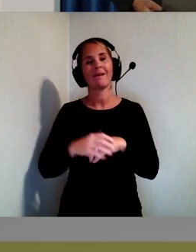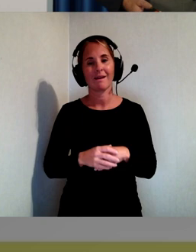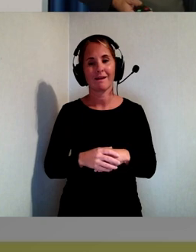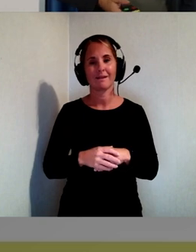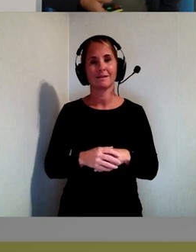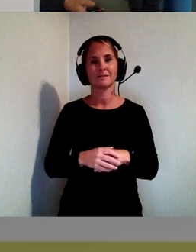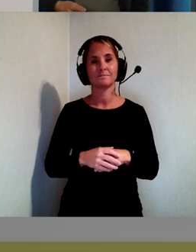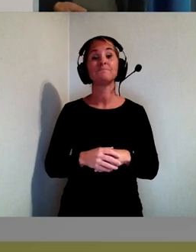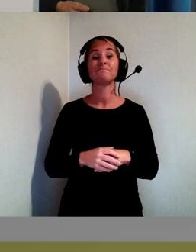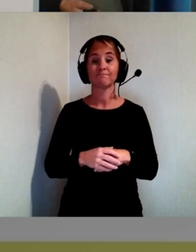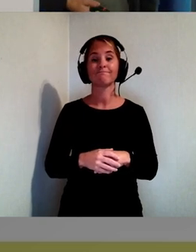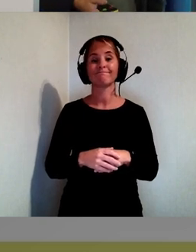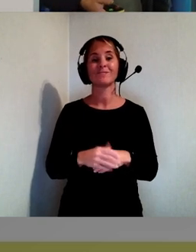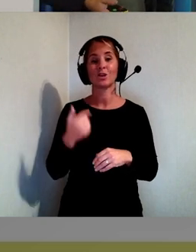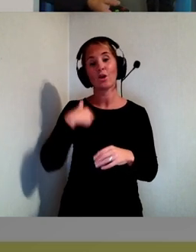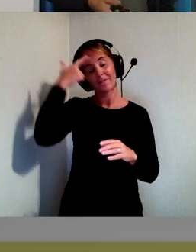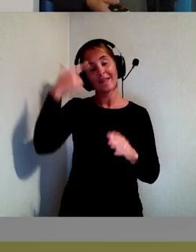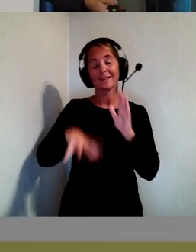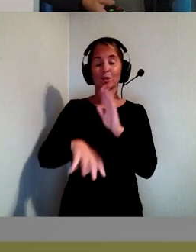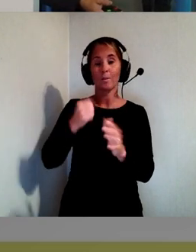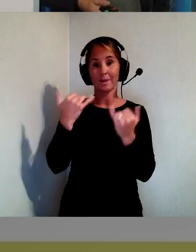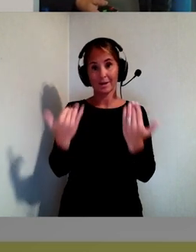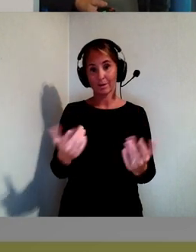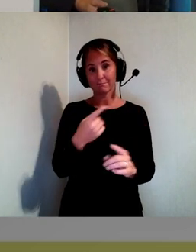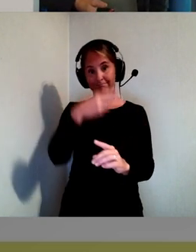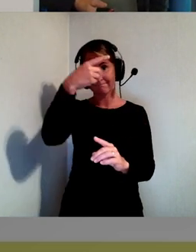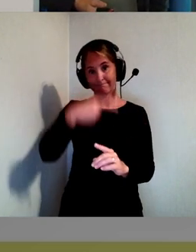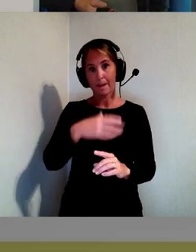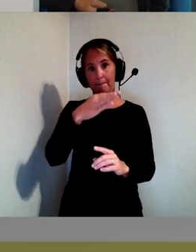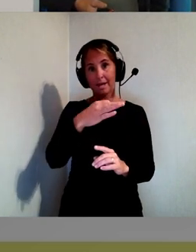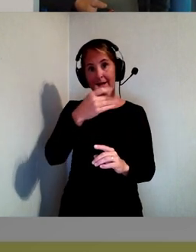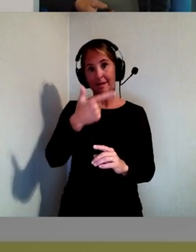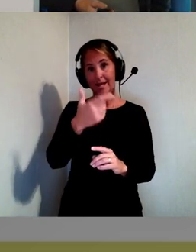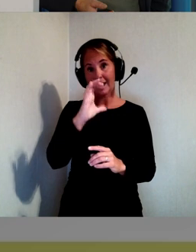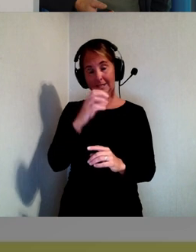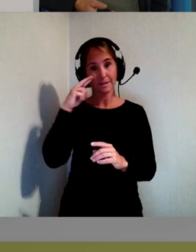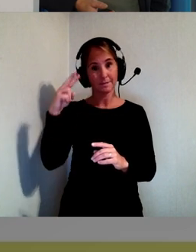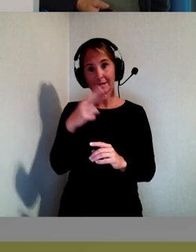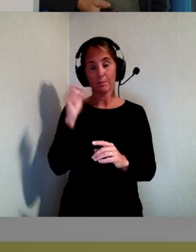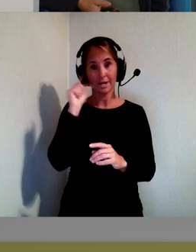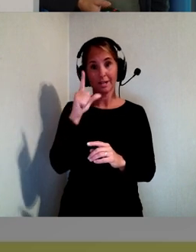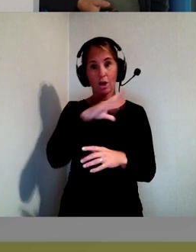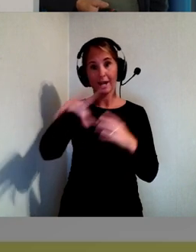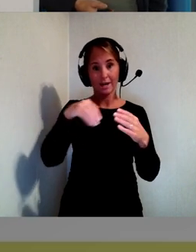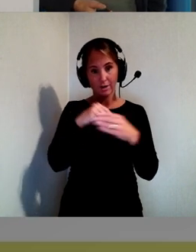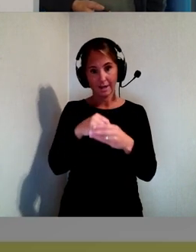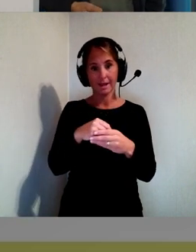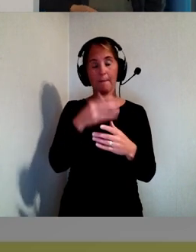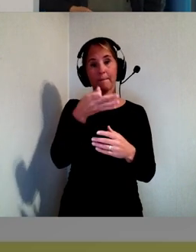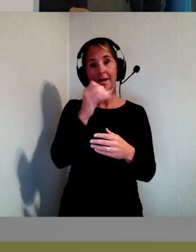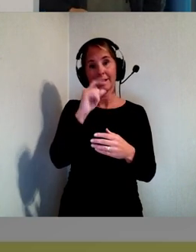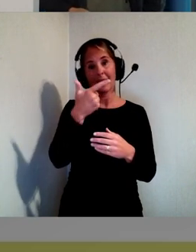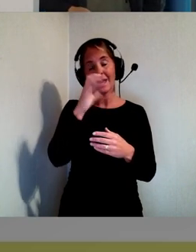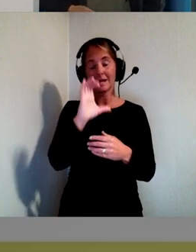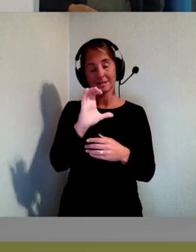Det här tänkte jag prata om idag. Jag tänkte prata om PTS-perspektiv på digital inkludering. Och jag tänkte prata om PTS-perspektiv på